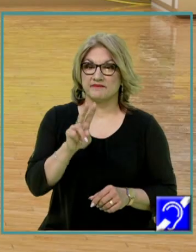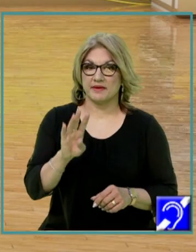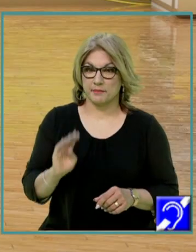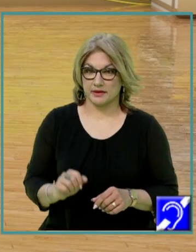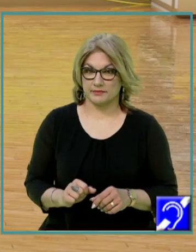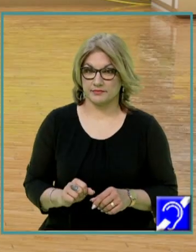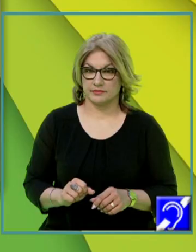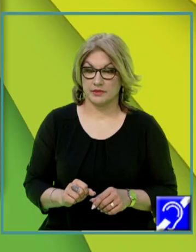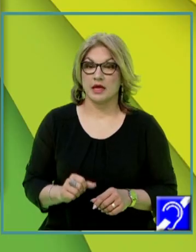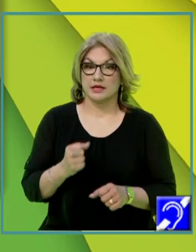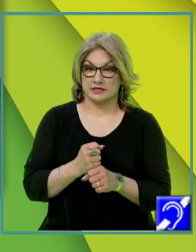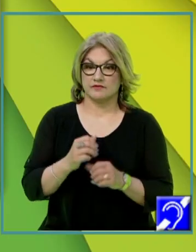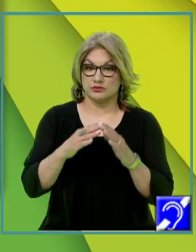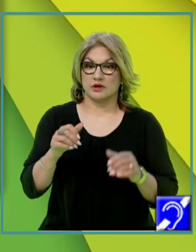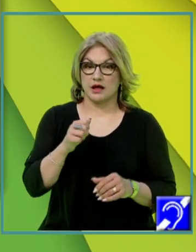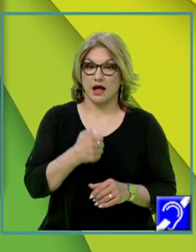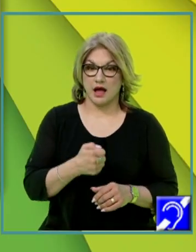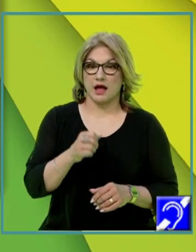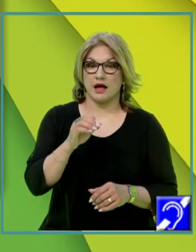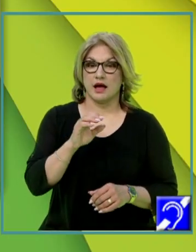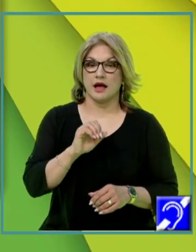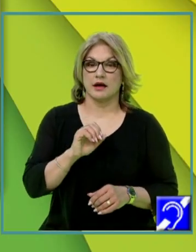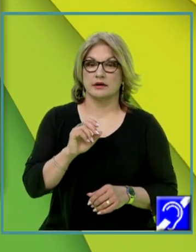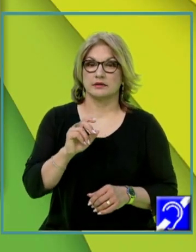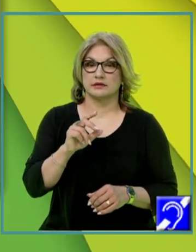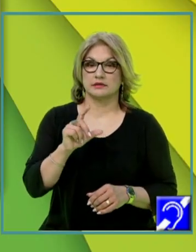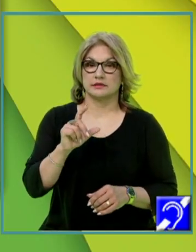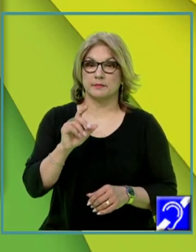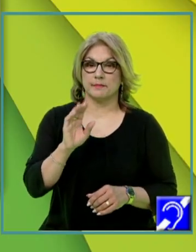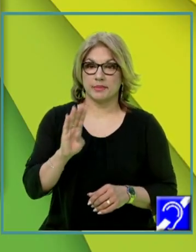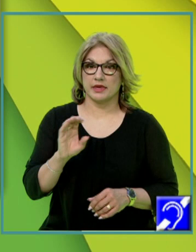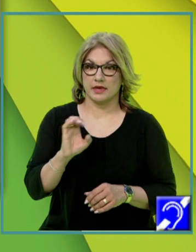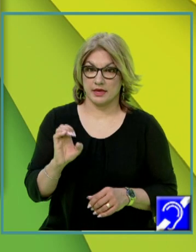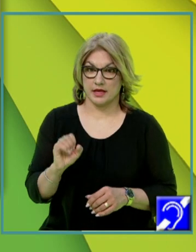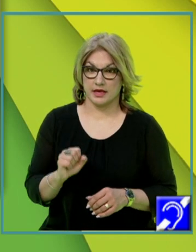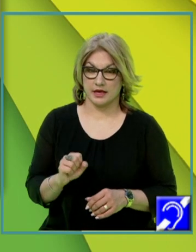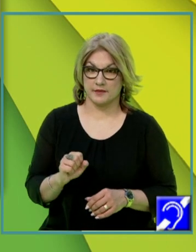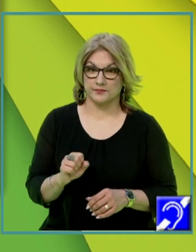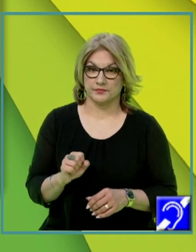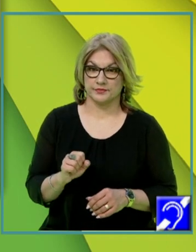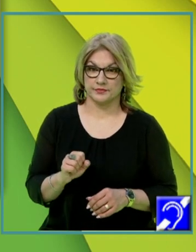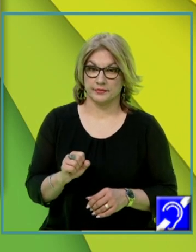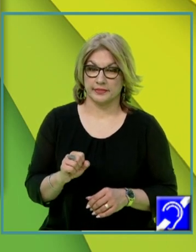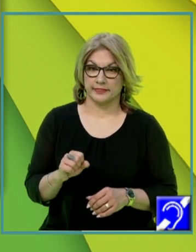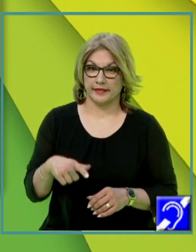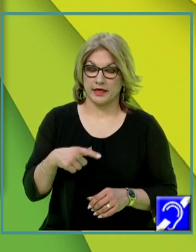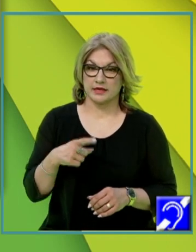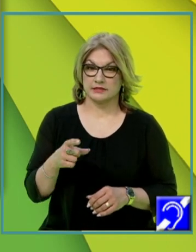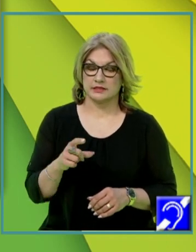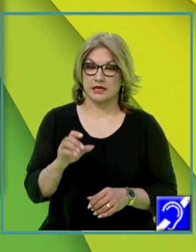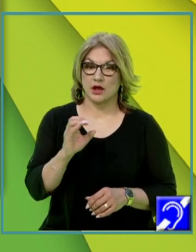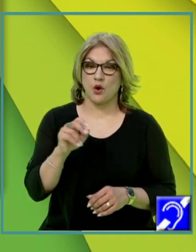s-au format A, B, E, deci triunghiul A, B, E este congruent cu